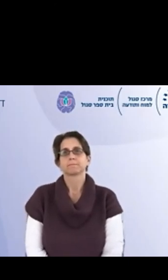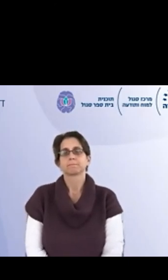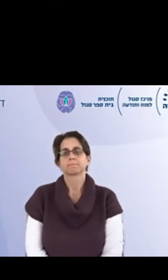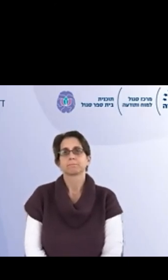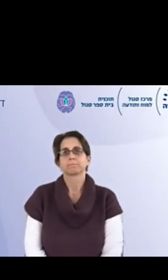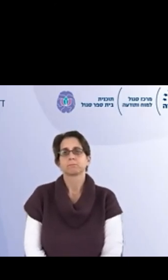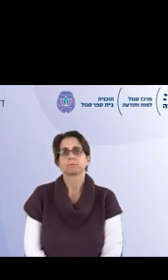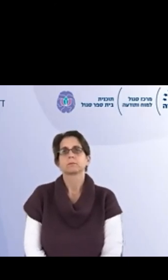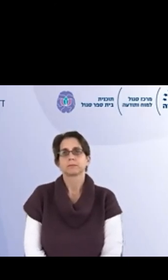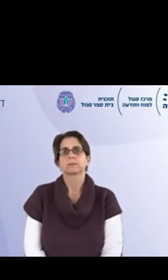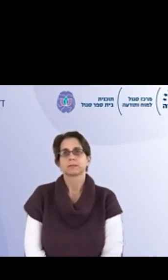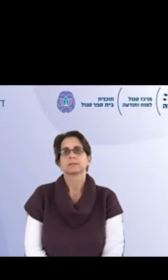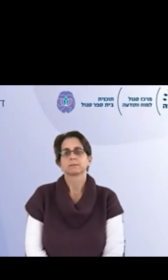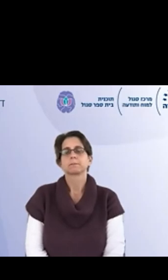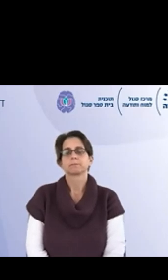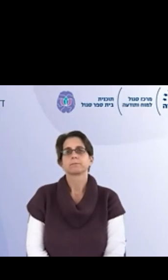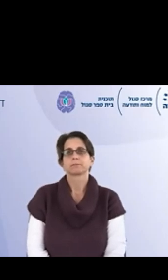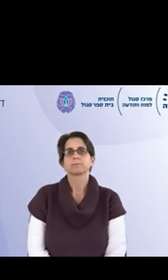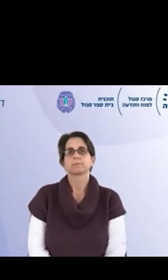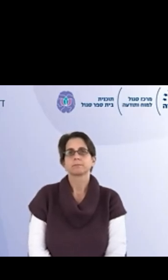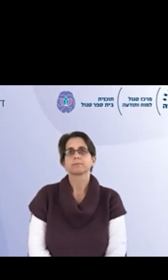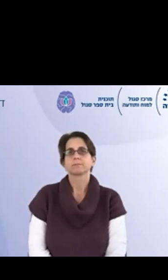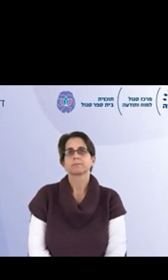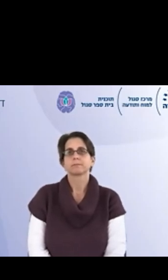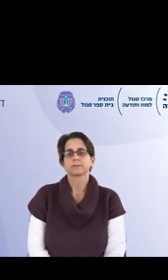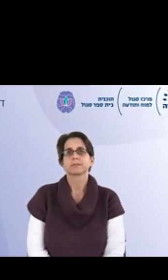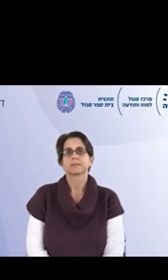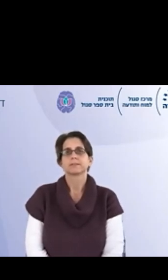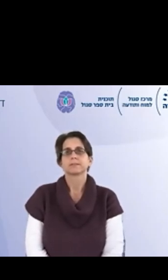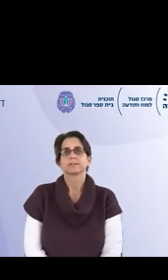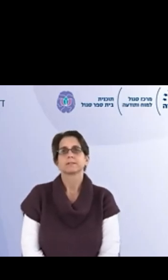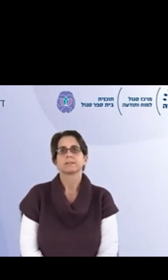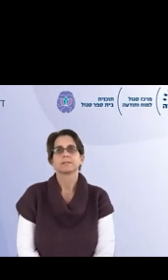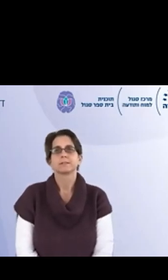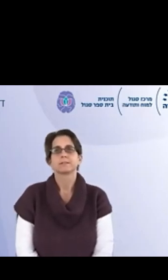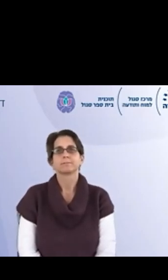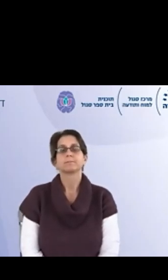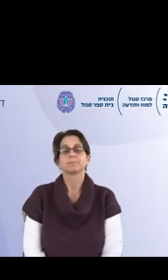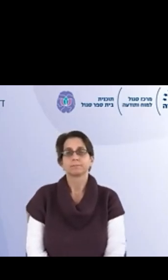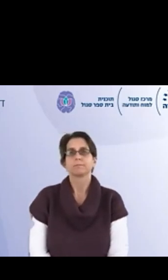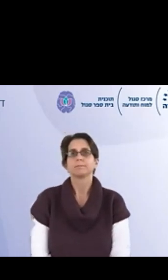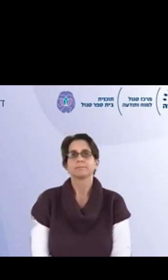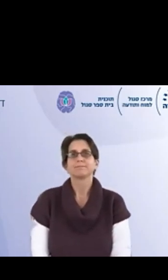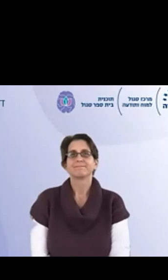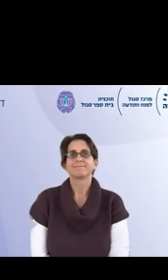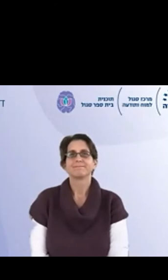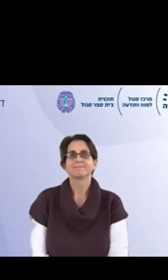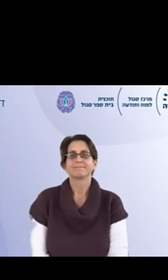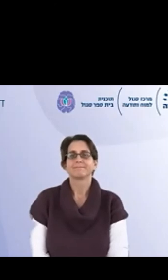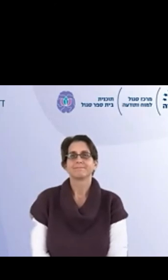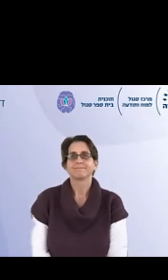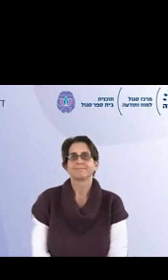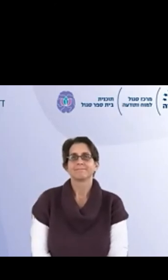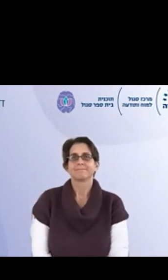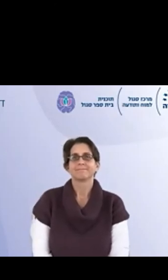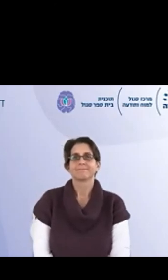הם ישימו דגש בעצם בבוקר הקשוב, איזה פעילויות. אז אני רוצה לתת באמת שתי דוגמאות מאוד מאוד קטנות. אם ההחלטה